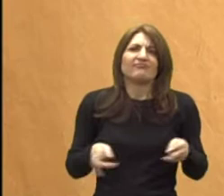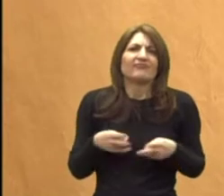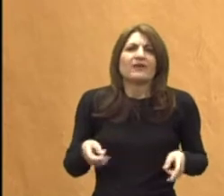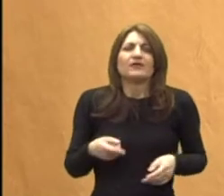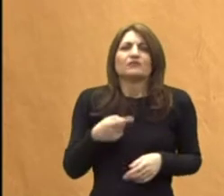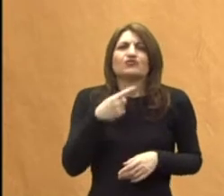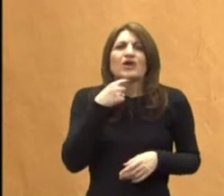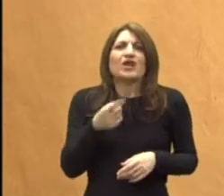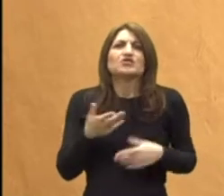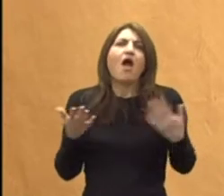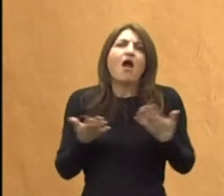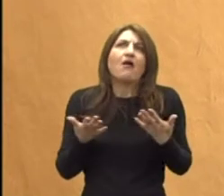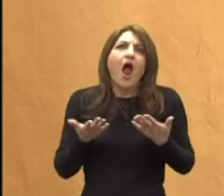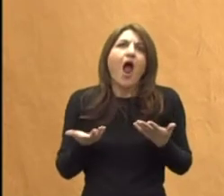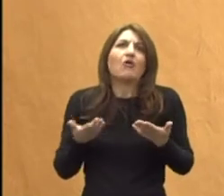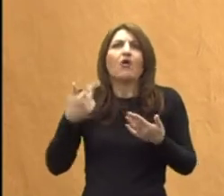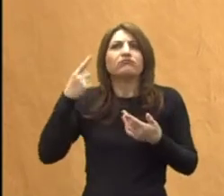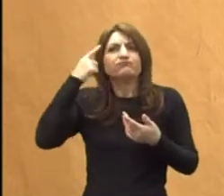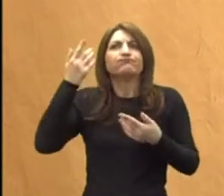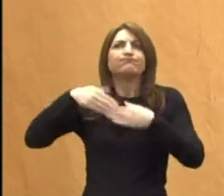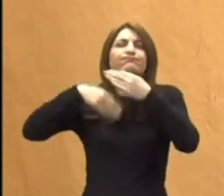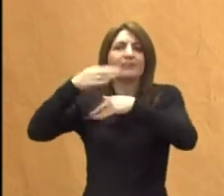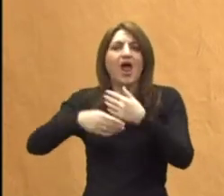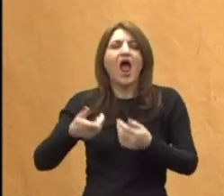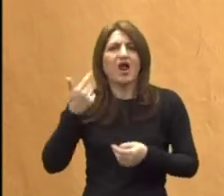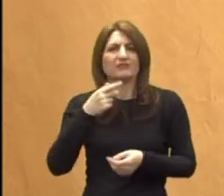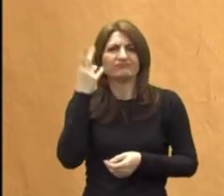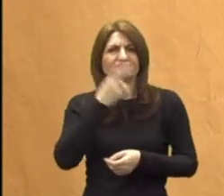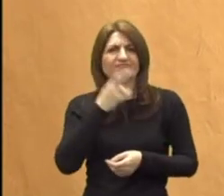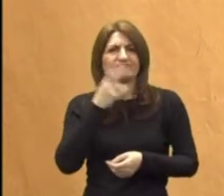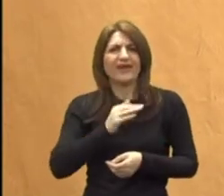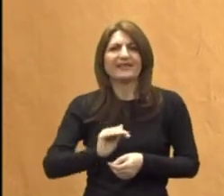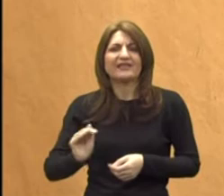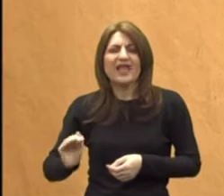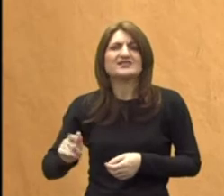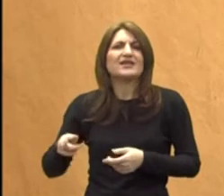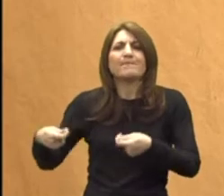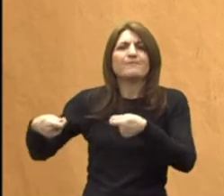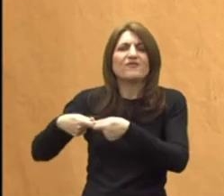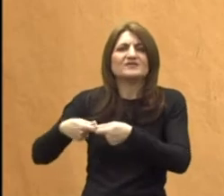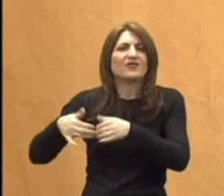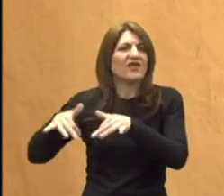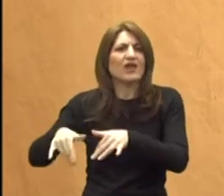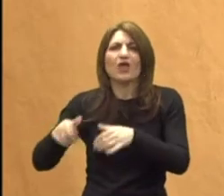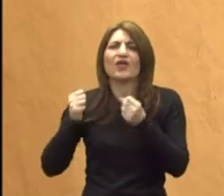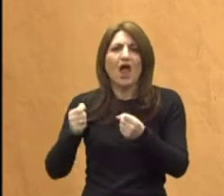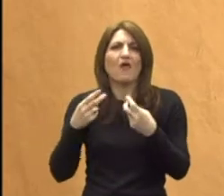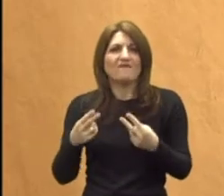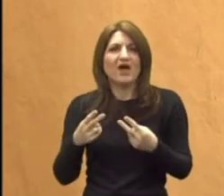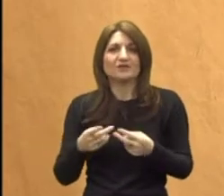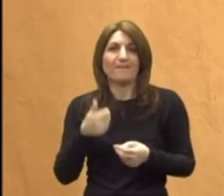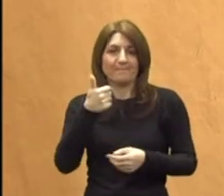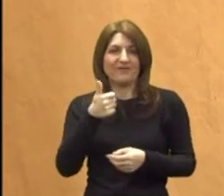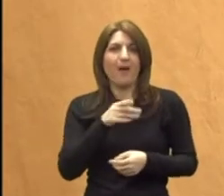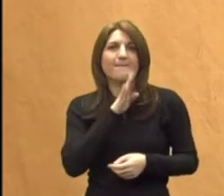kako bi to bilo. Ali svakako je dječja igra i socijalna interakcija najvažnija. Na početku je to igra između